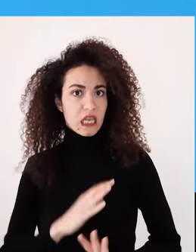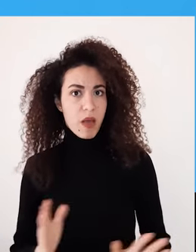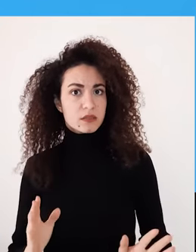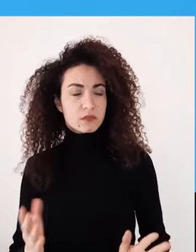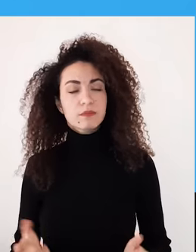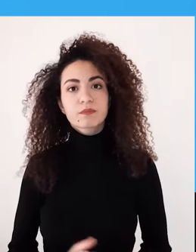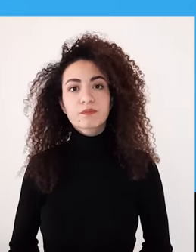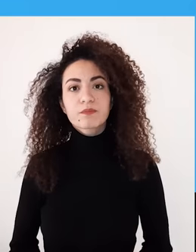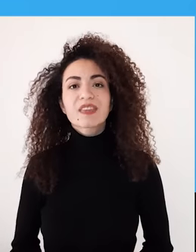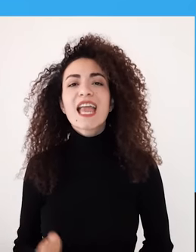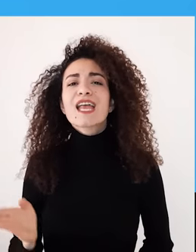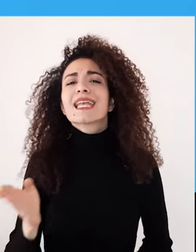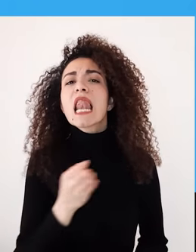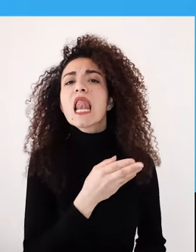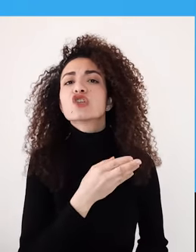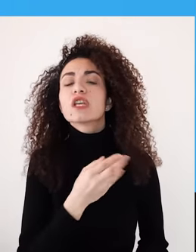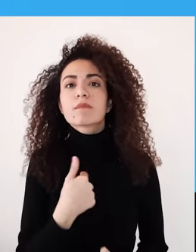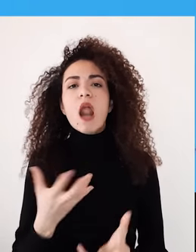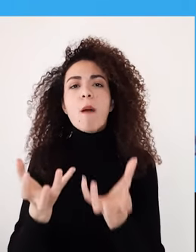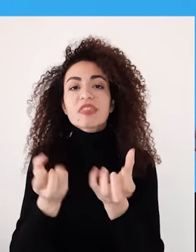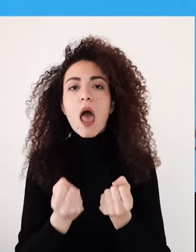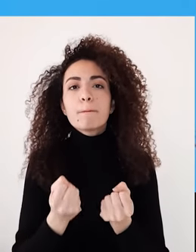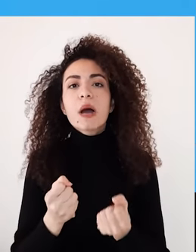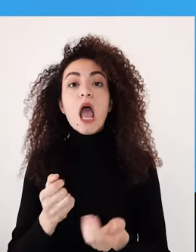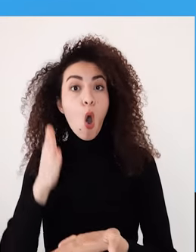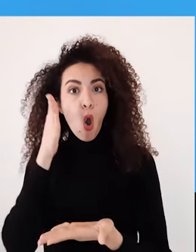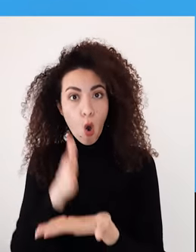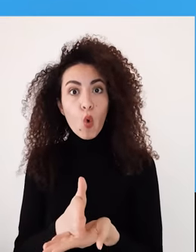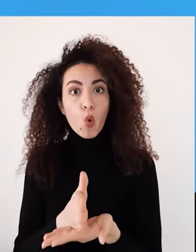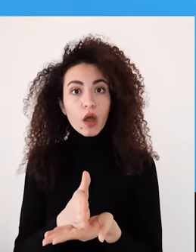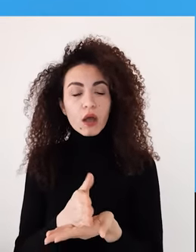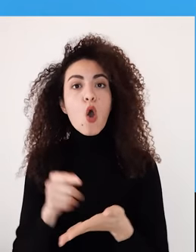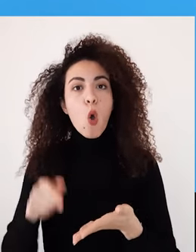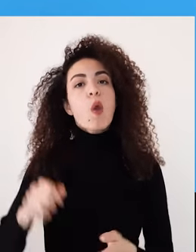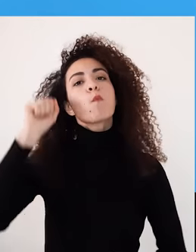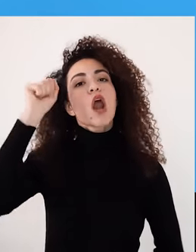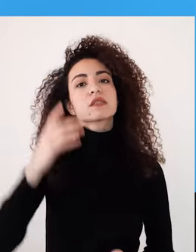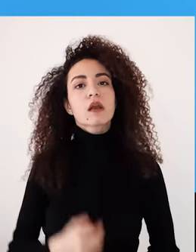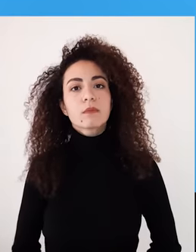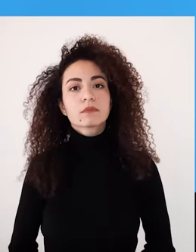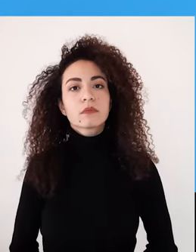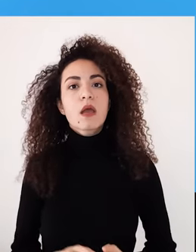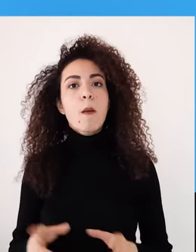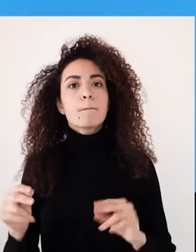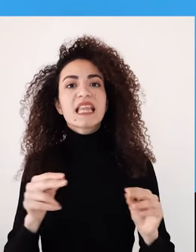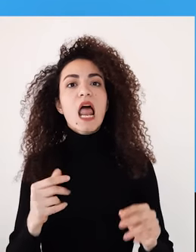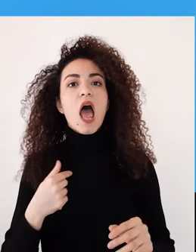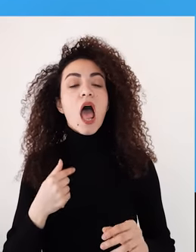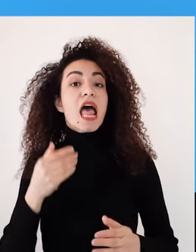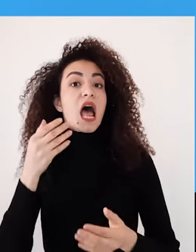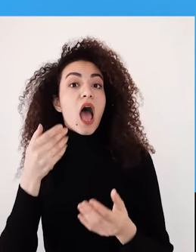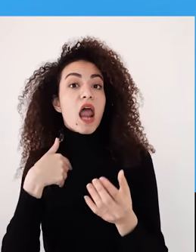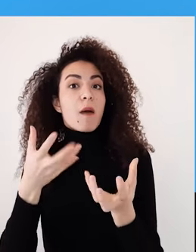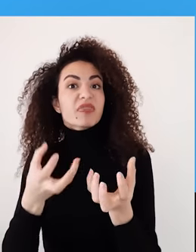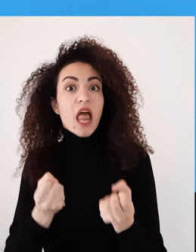مطالبة انطلاقاً من مبدأ حقوقي هي نوع من مناصرة مثلاً المطالبة بتأمين شروط دمج الأشخاص لو